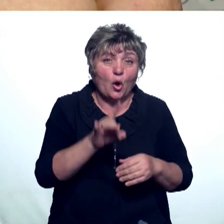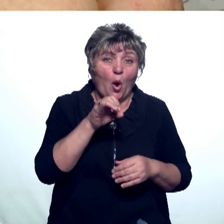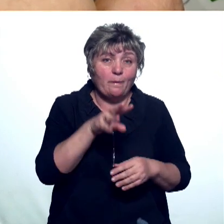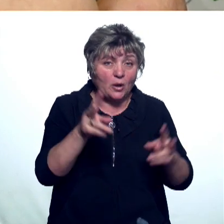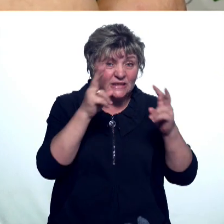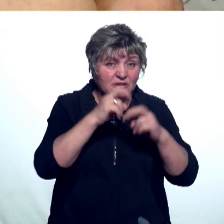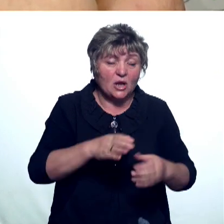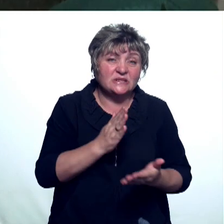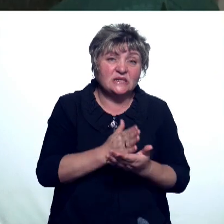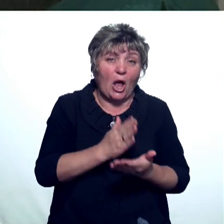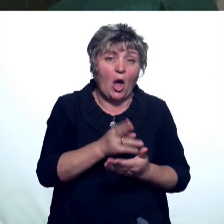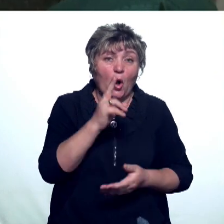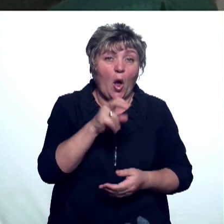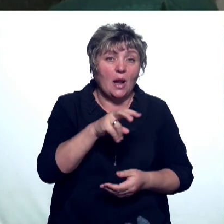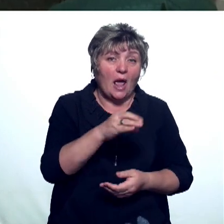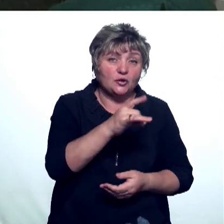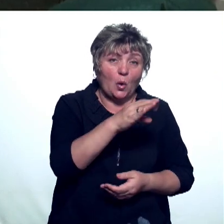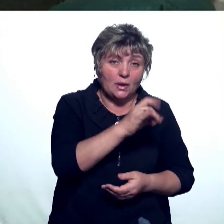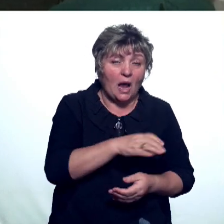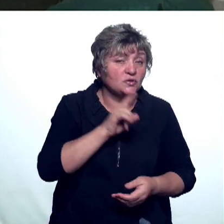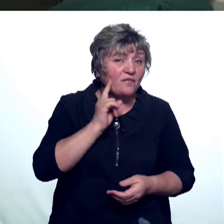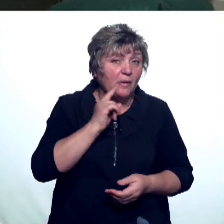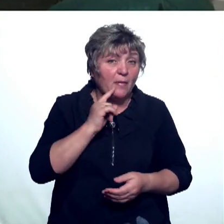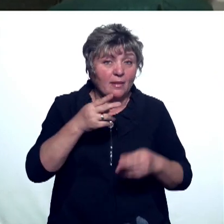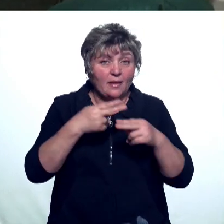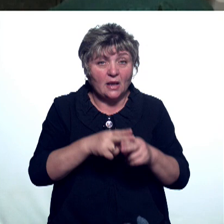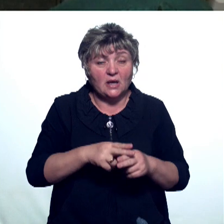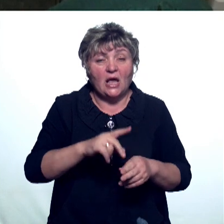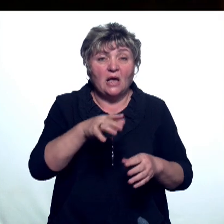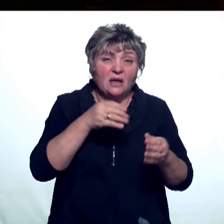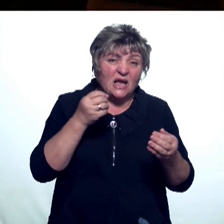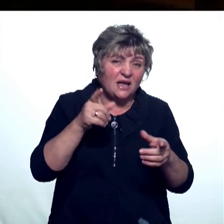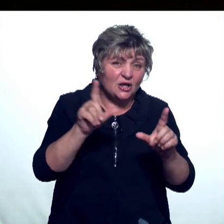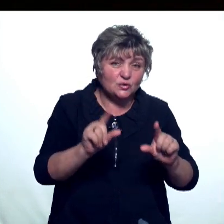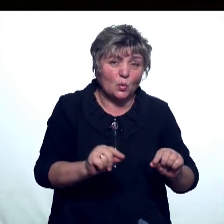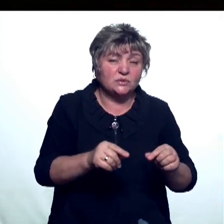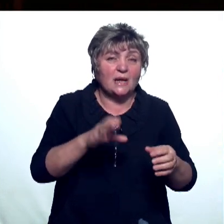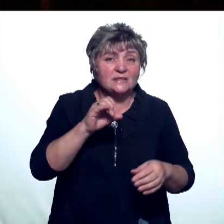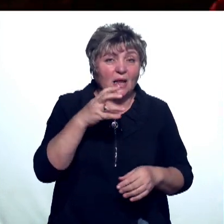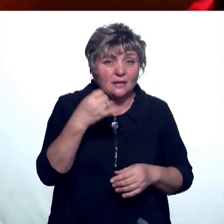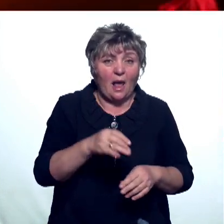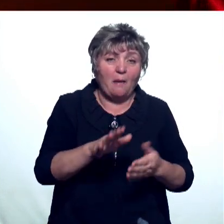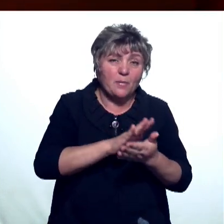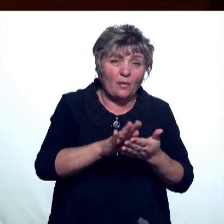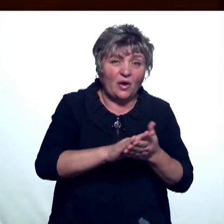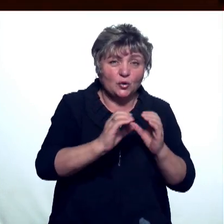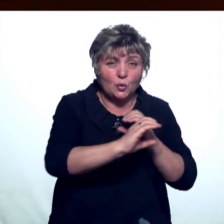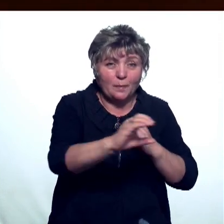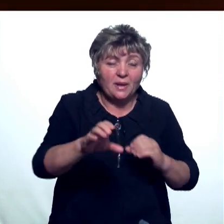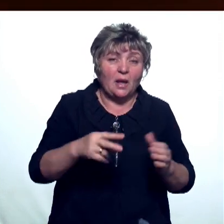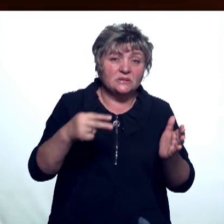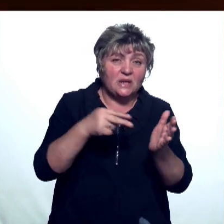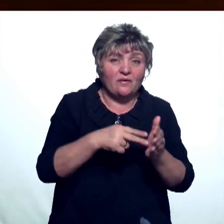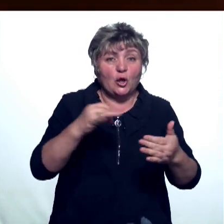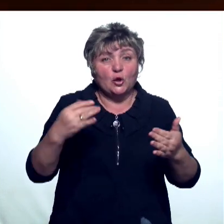исследует состояние коллектора. Современная техника выявила большой износ сетей. Потом промывка старой трубы и формирование новой.